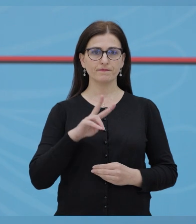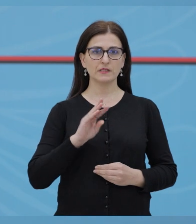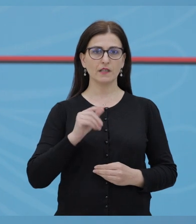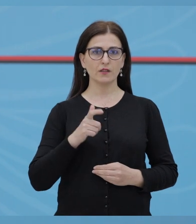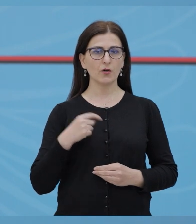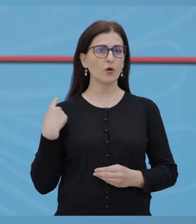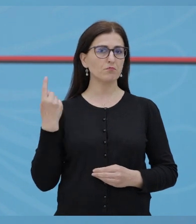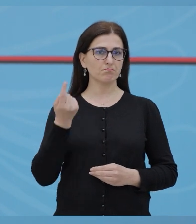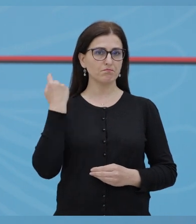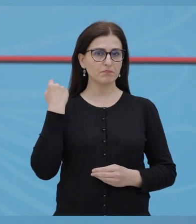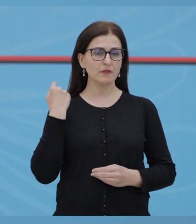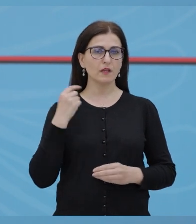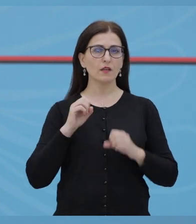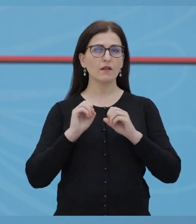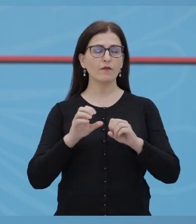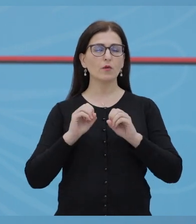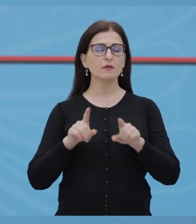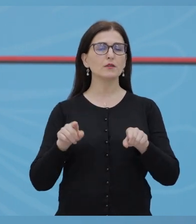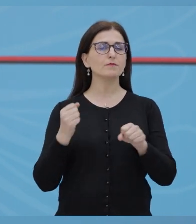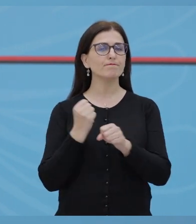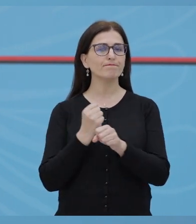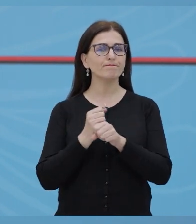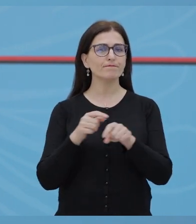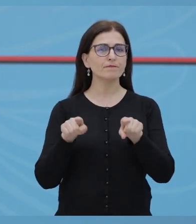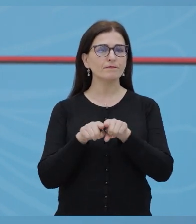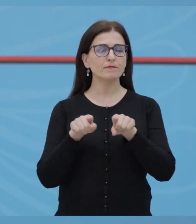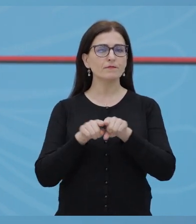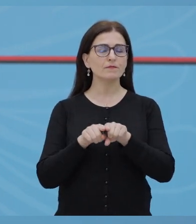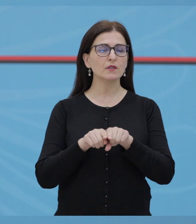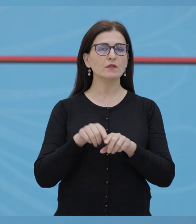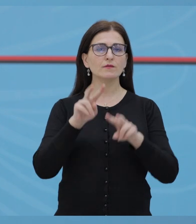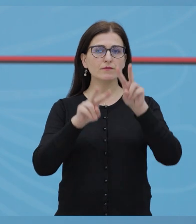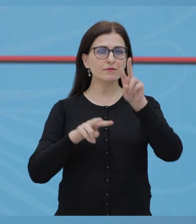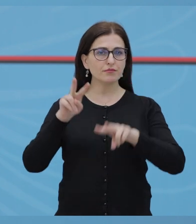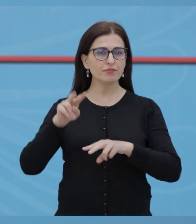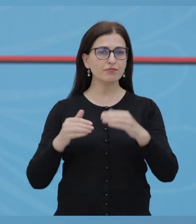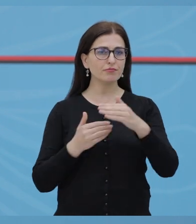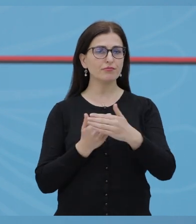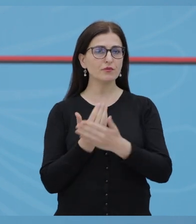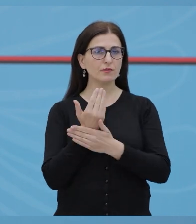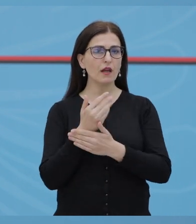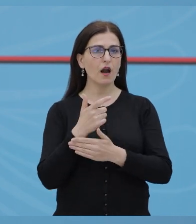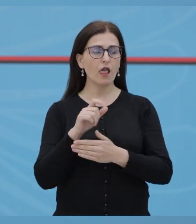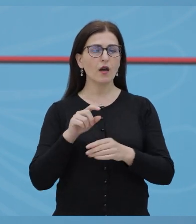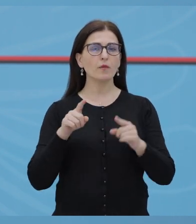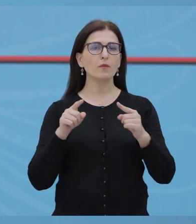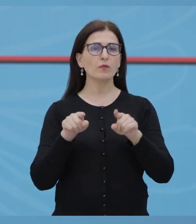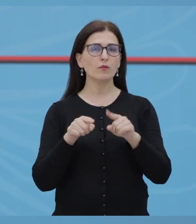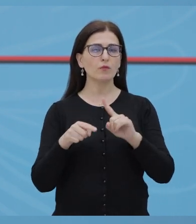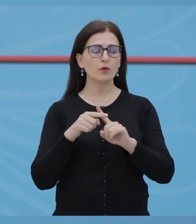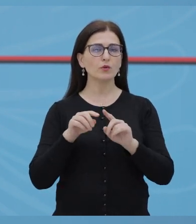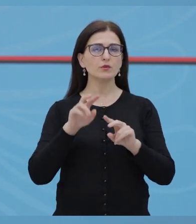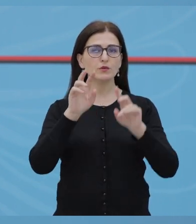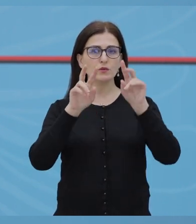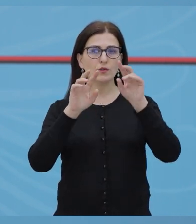Në 24 orët që i lampas, ju bëjmë e dje se ka vijuar puna në teren për identifikimin e restreve të reja, gjurëmimin e kontakteve të